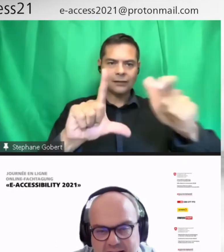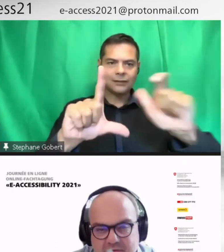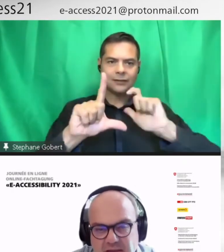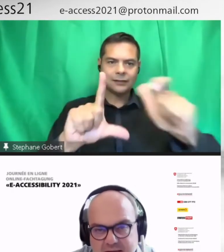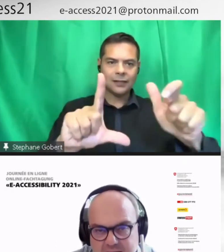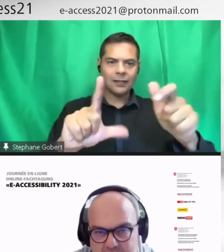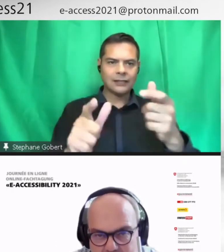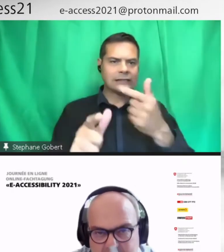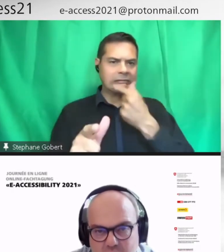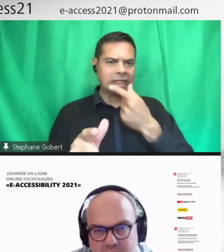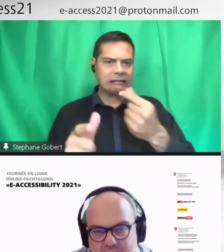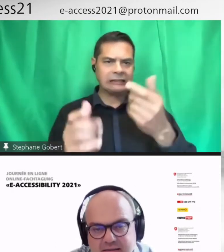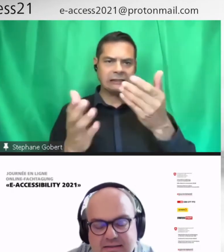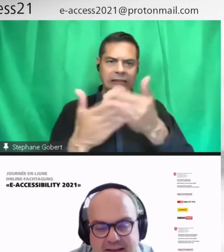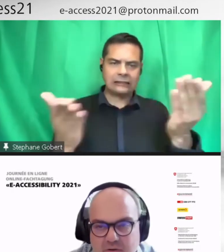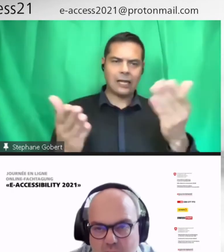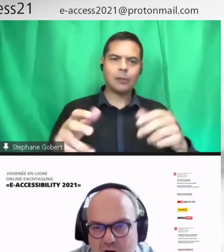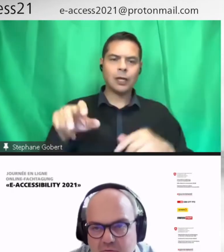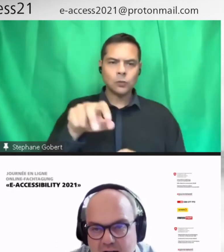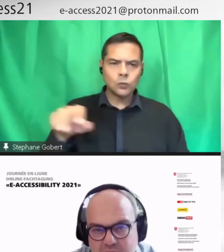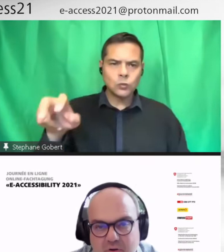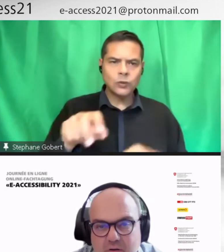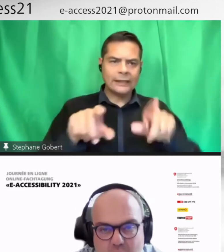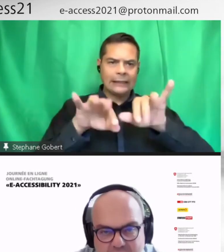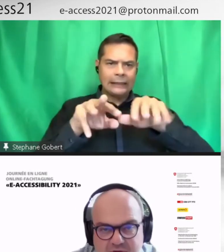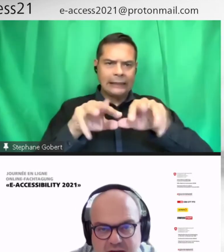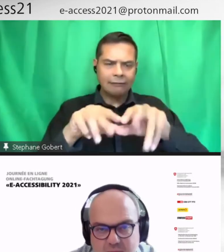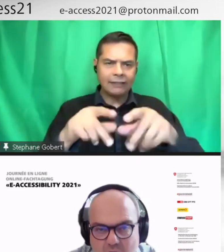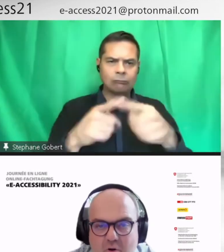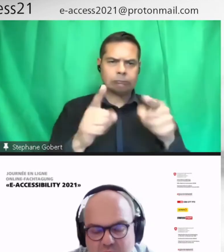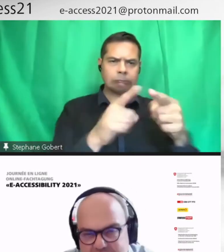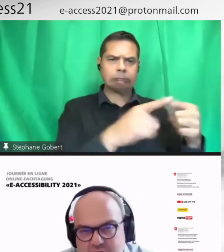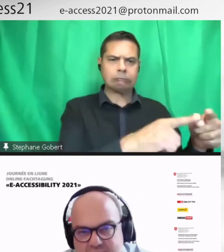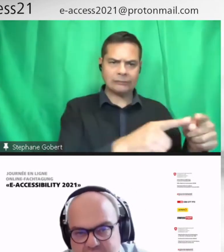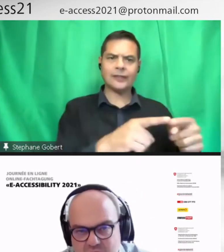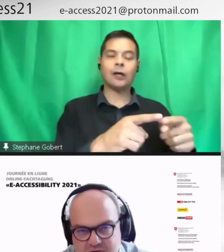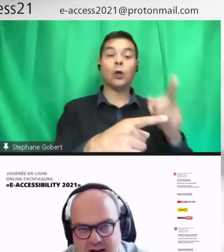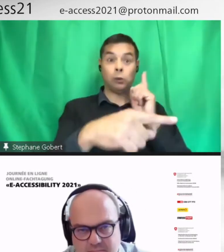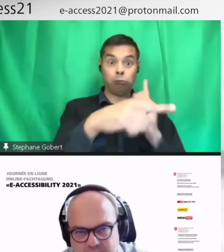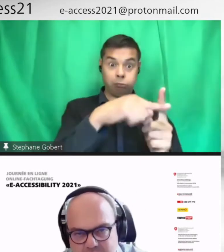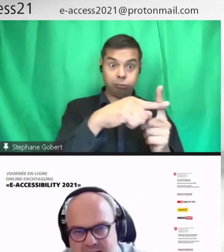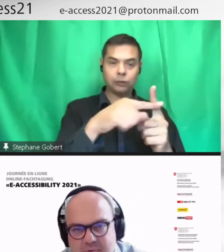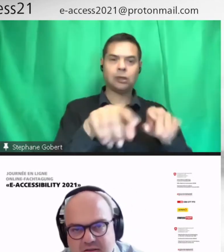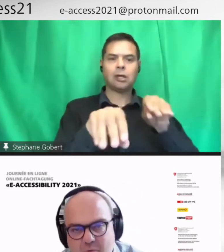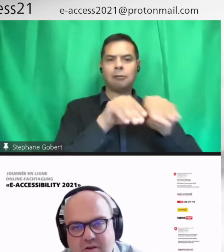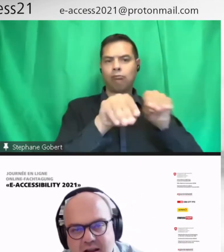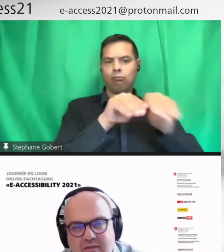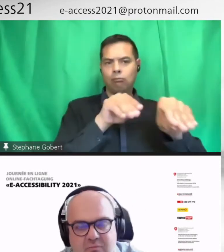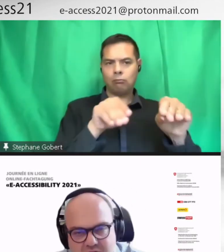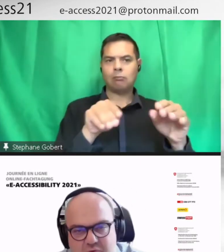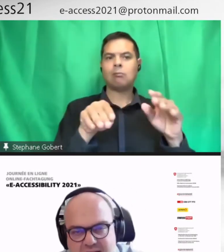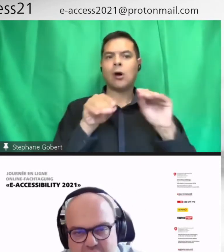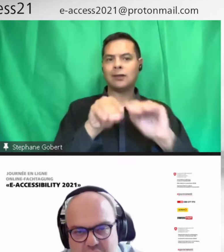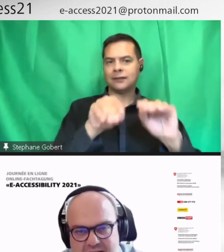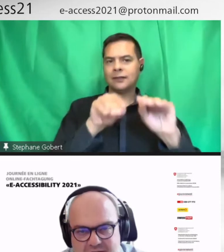claviers et tous les aides techniques qu'on peut avoir. Il faut que le moyen d'enseignement puisse être connecté sur cela. Respectivement, que l'élève puisse